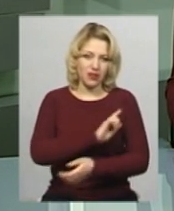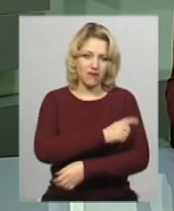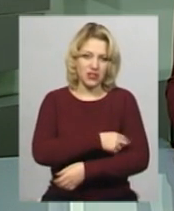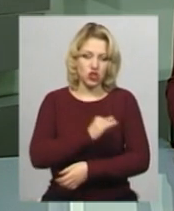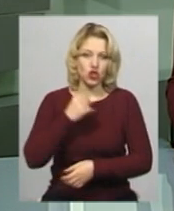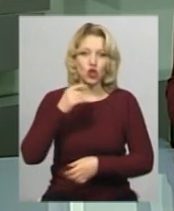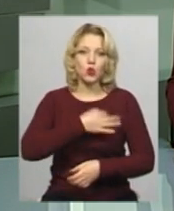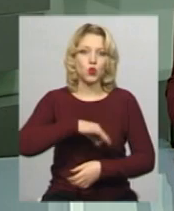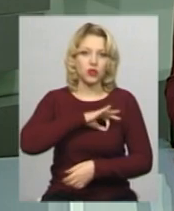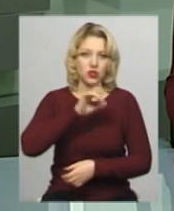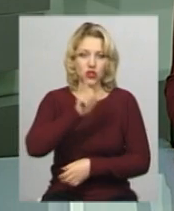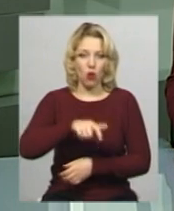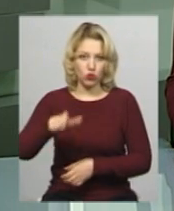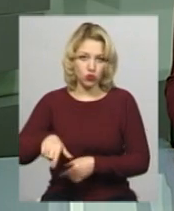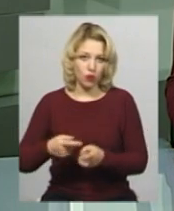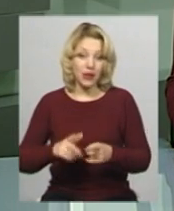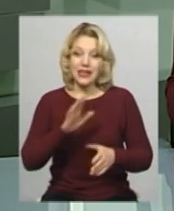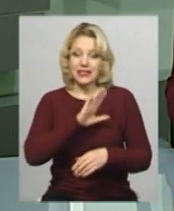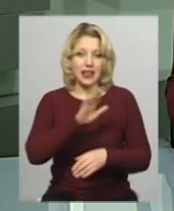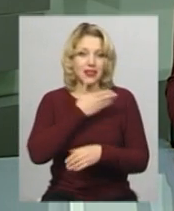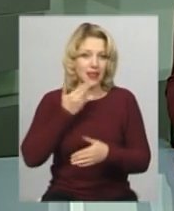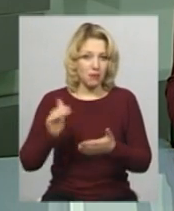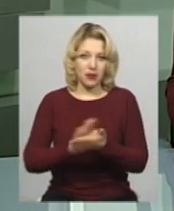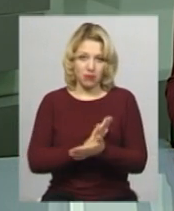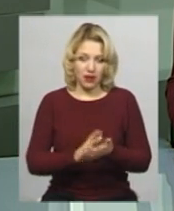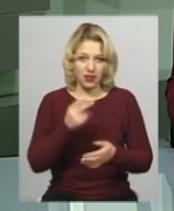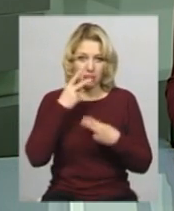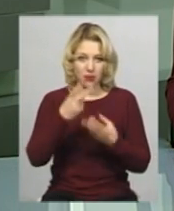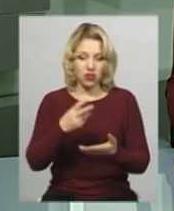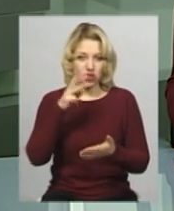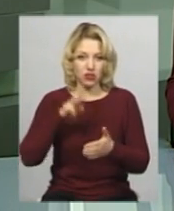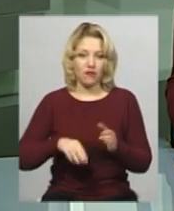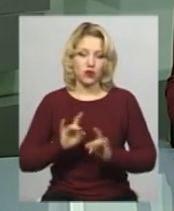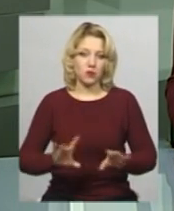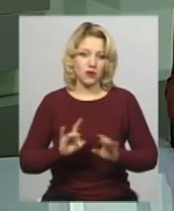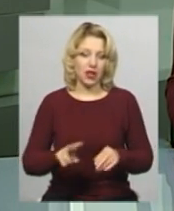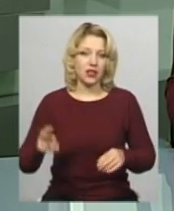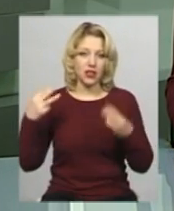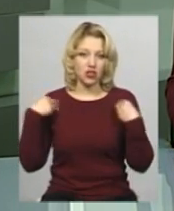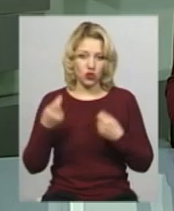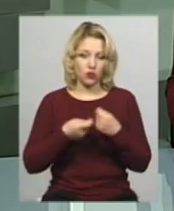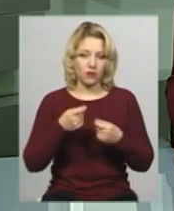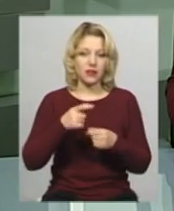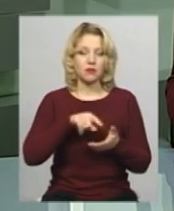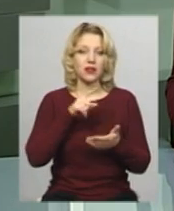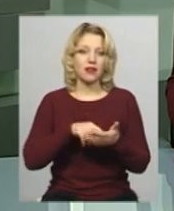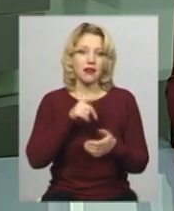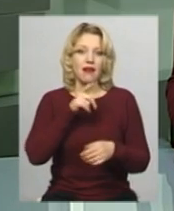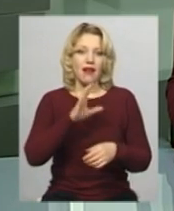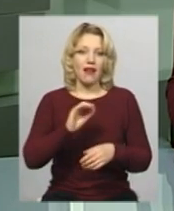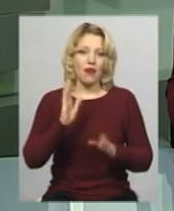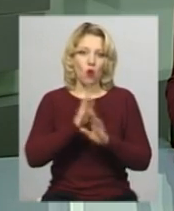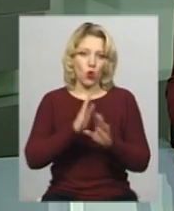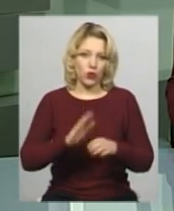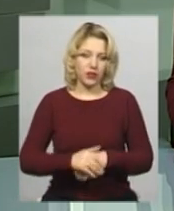особи, яким вони належать. За неї прибирання передбачено штраф. Про це розповідає начальник управління з питань екології та контролю за благоустрою міста